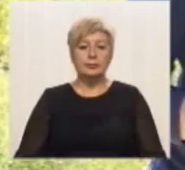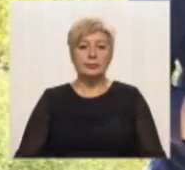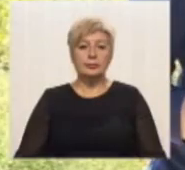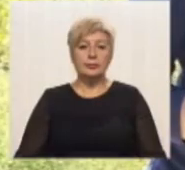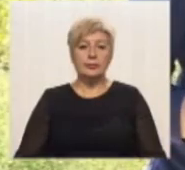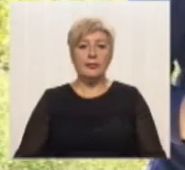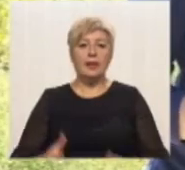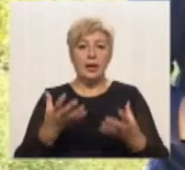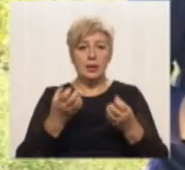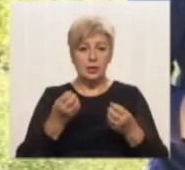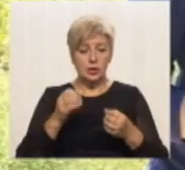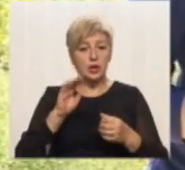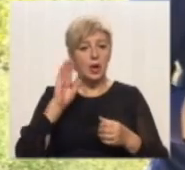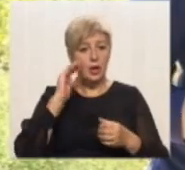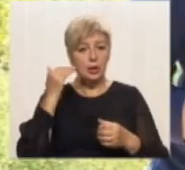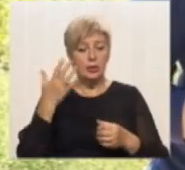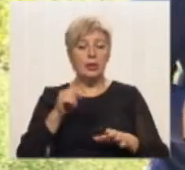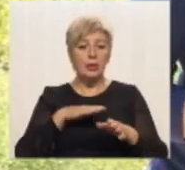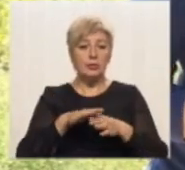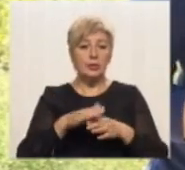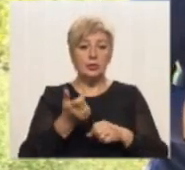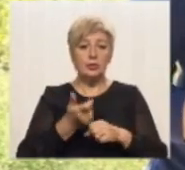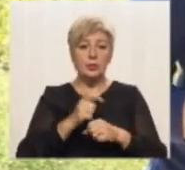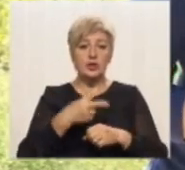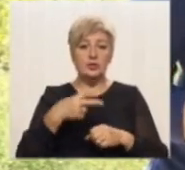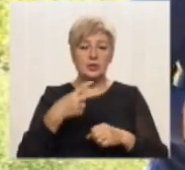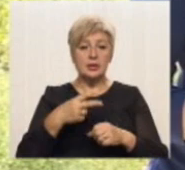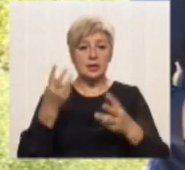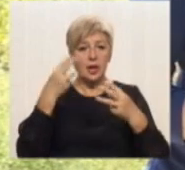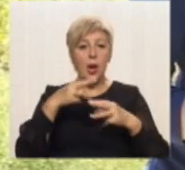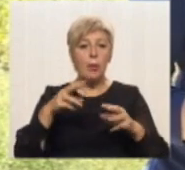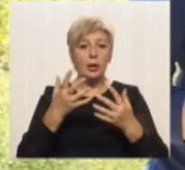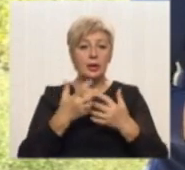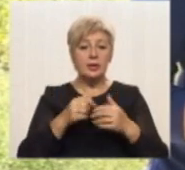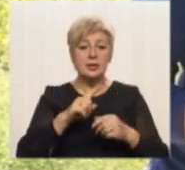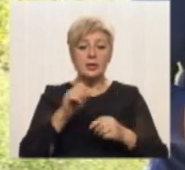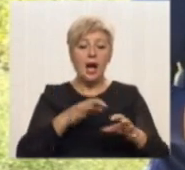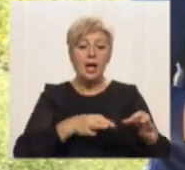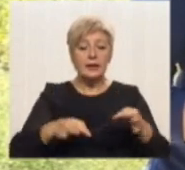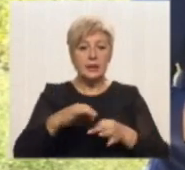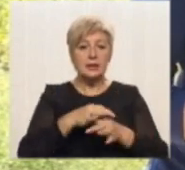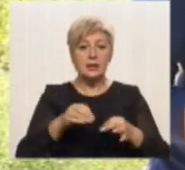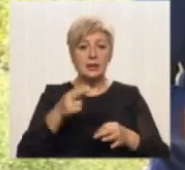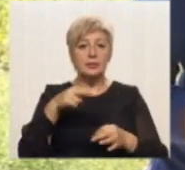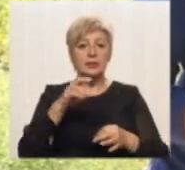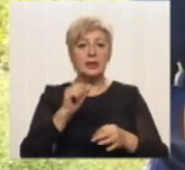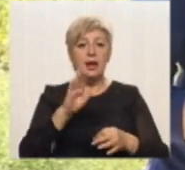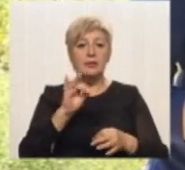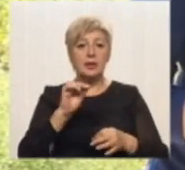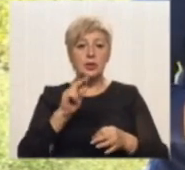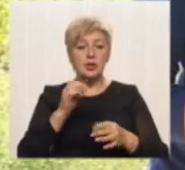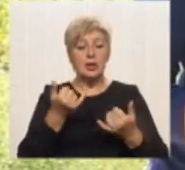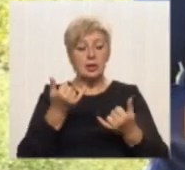Ще Ігор Ровинський виготовив більше 20 моделей з закресленнями «Давінчі». Зараз вони знаходяться у музеї.